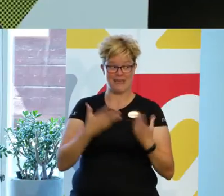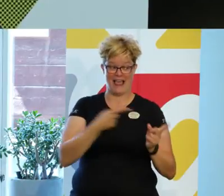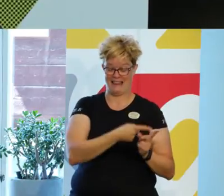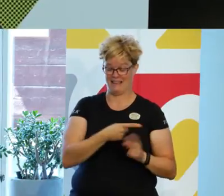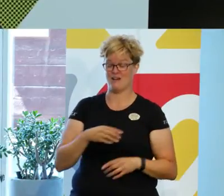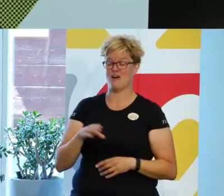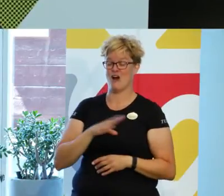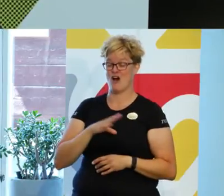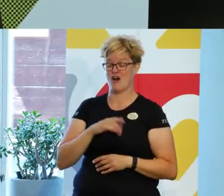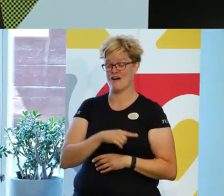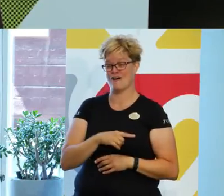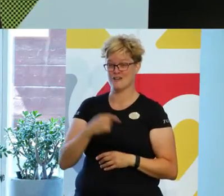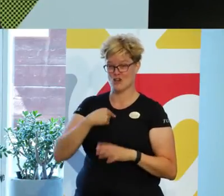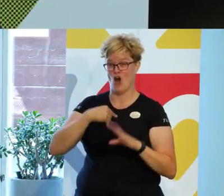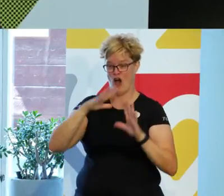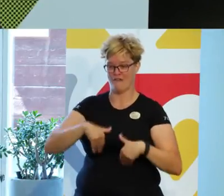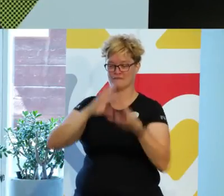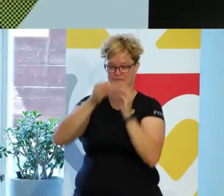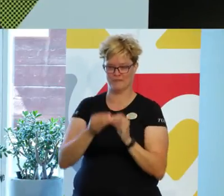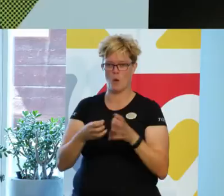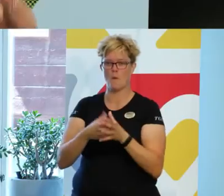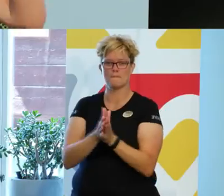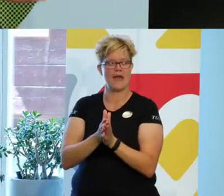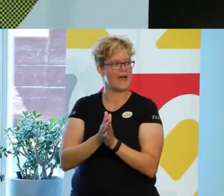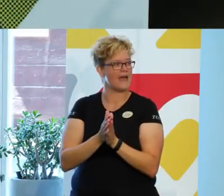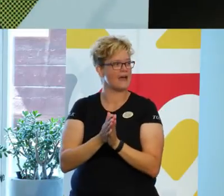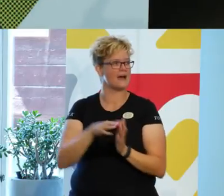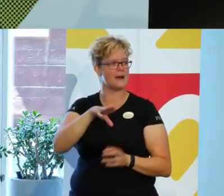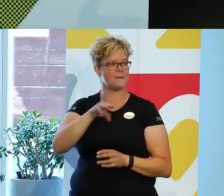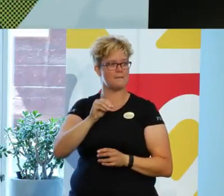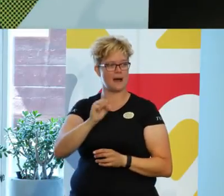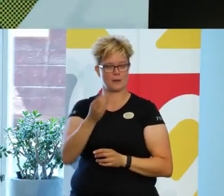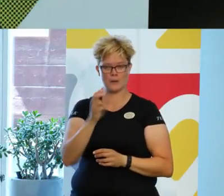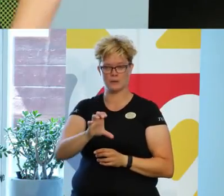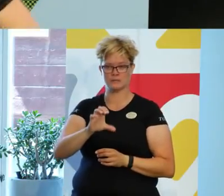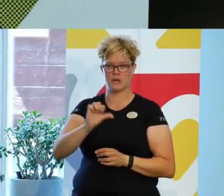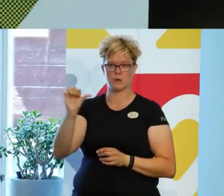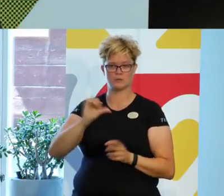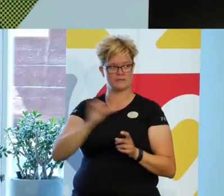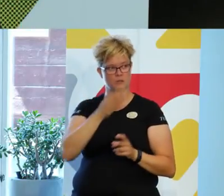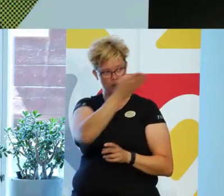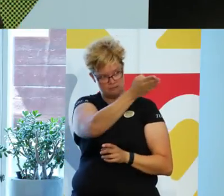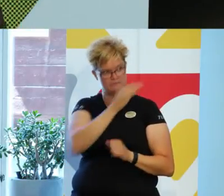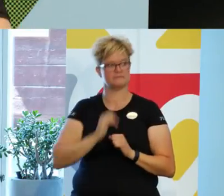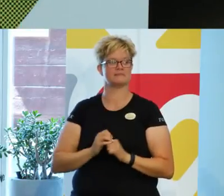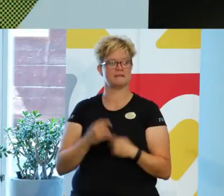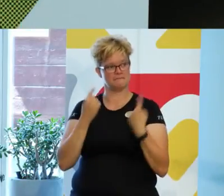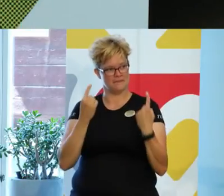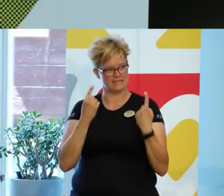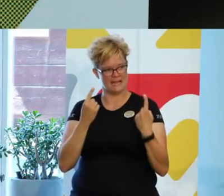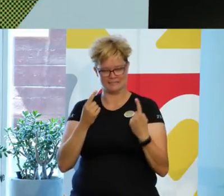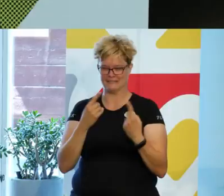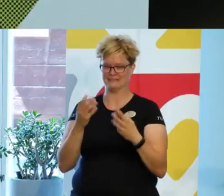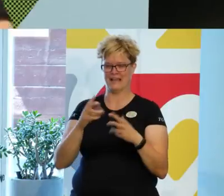jag gjort tillsammans med Magnus Gustafsson. Fantastisk